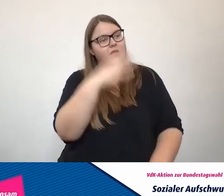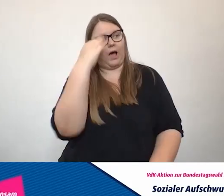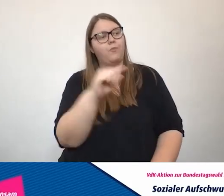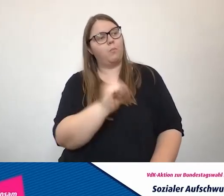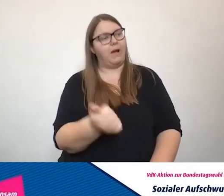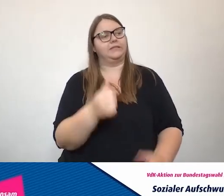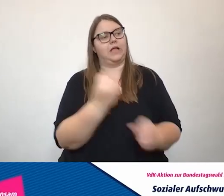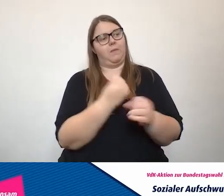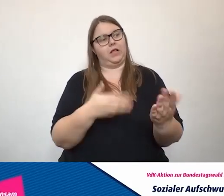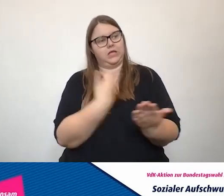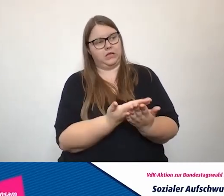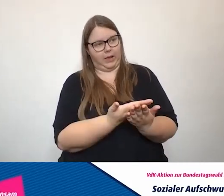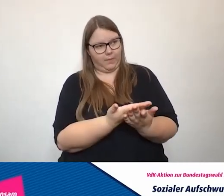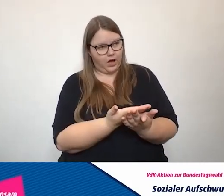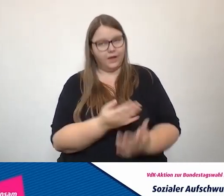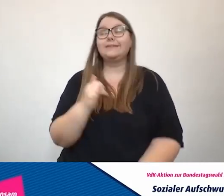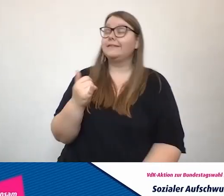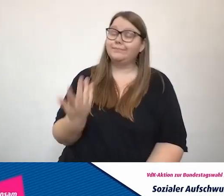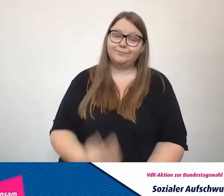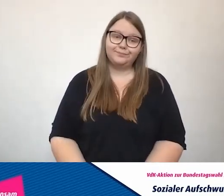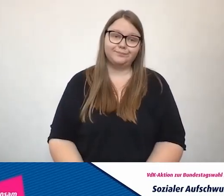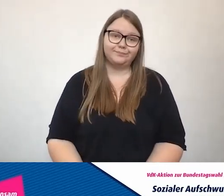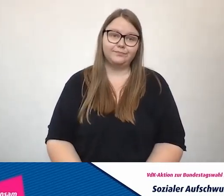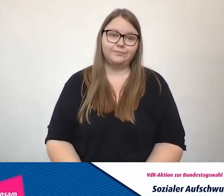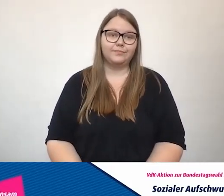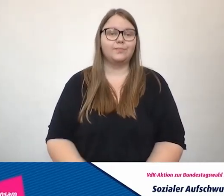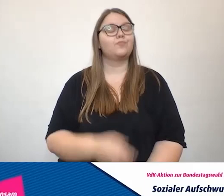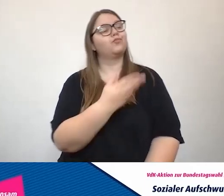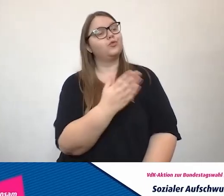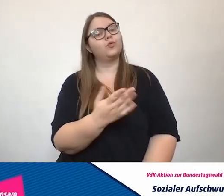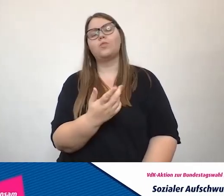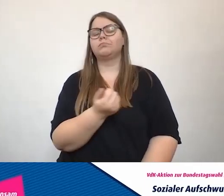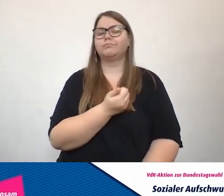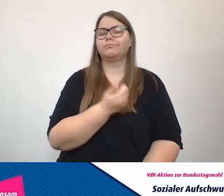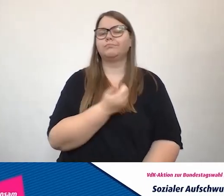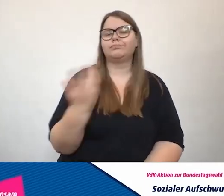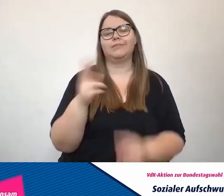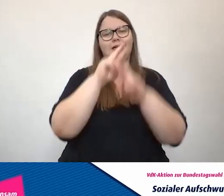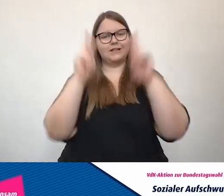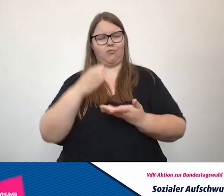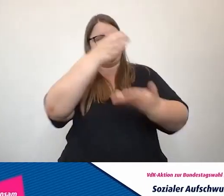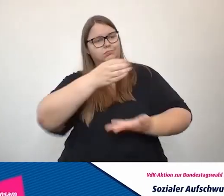ziemlich irre. Du bist Gewinner von zahlreichen internationalen Auszeichnungen,